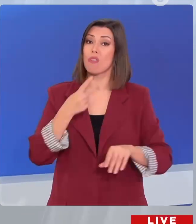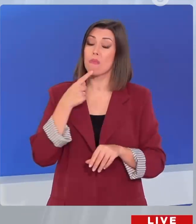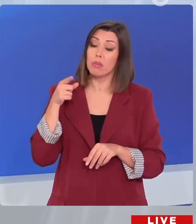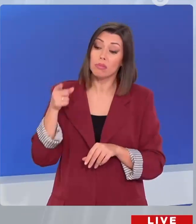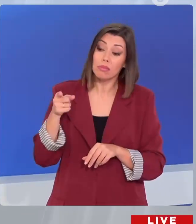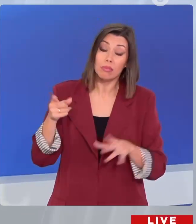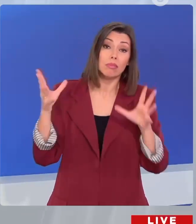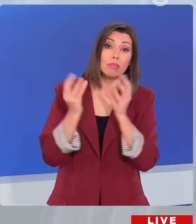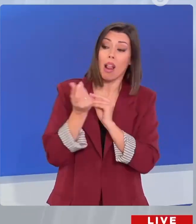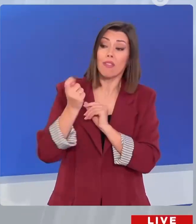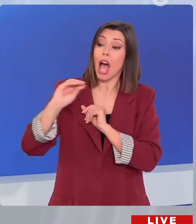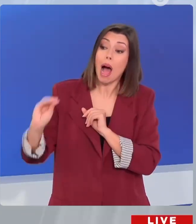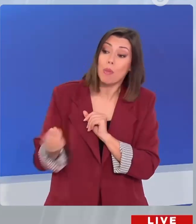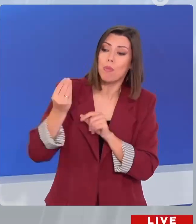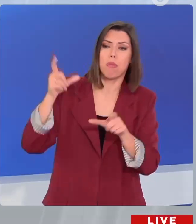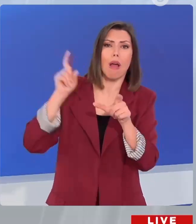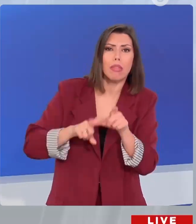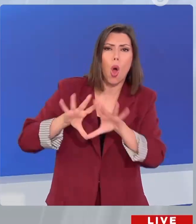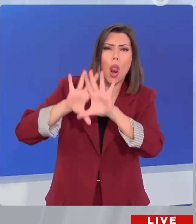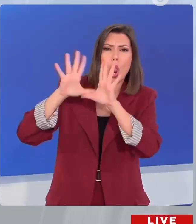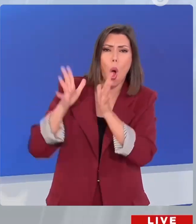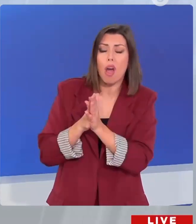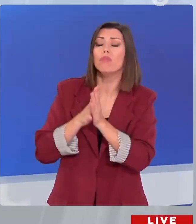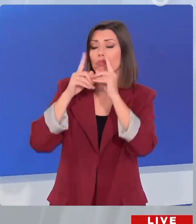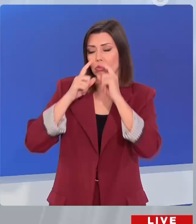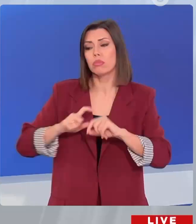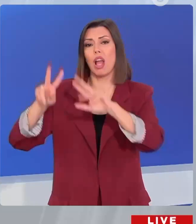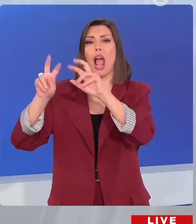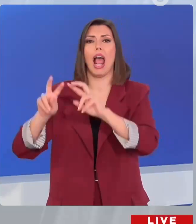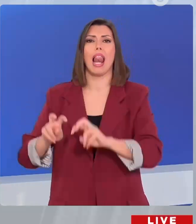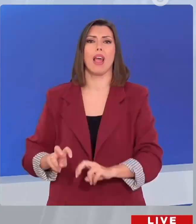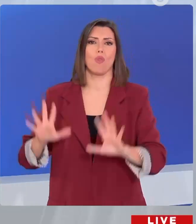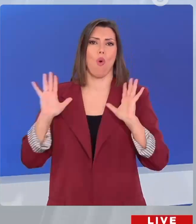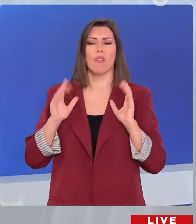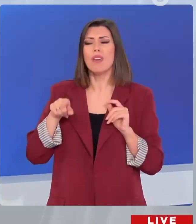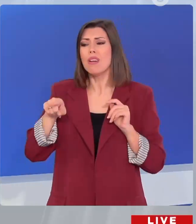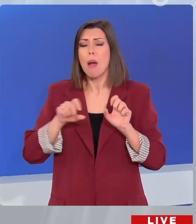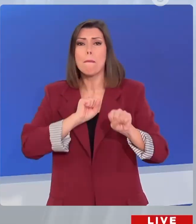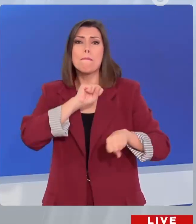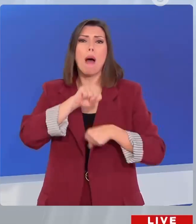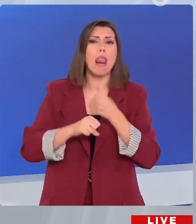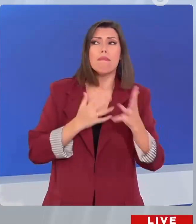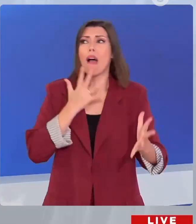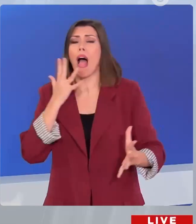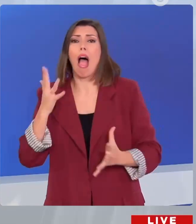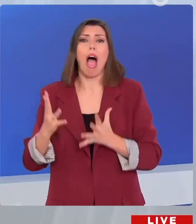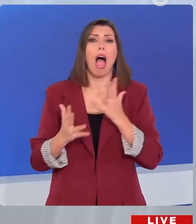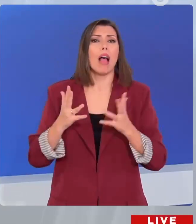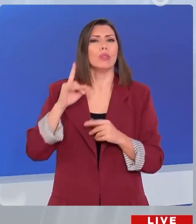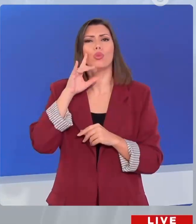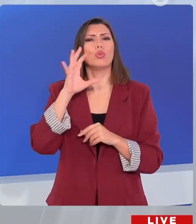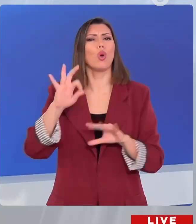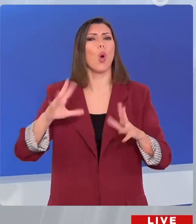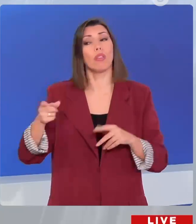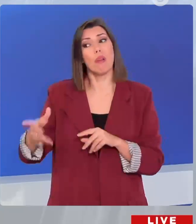αρμόδιες αρχές. Αυτό που αναζητά σε κάθε περίπτωση είναι πολιτικός ο ΣΥΒΙΟΣ, τον μη αυτοδύναμο κ. Μητσοτάκη και τη